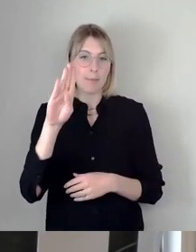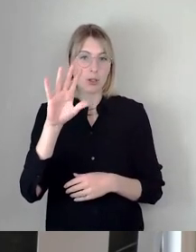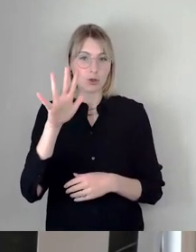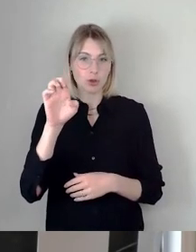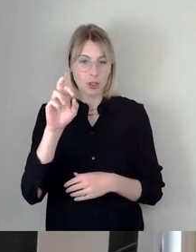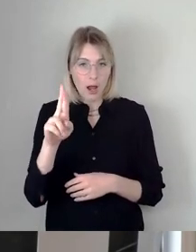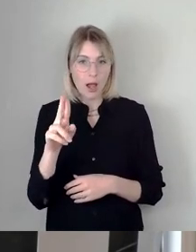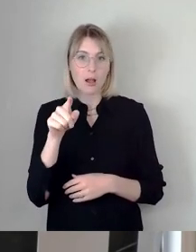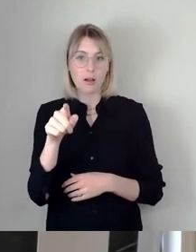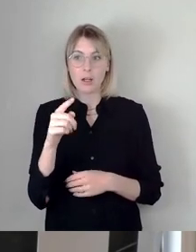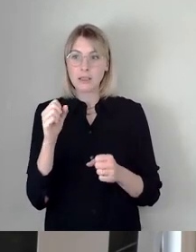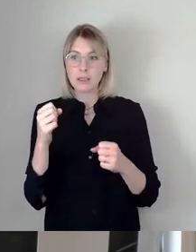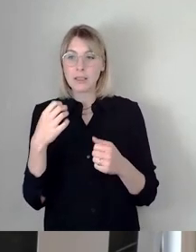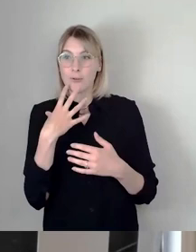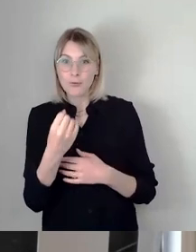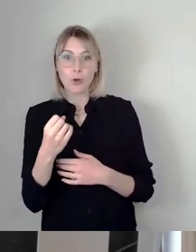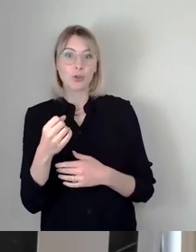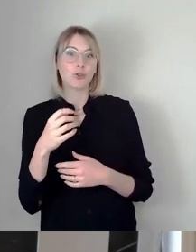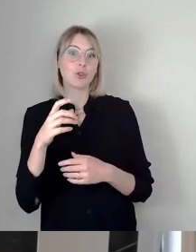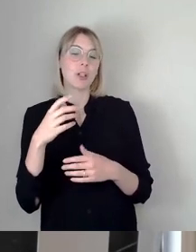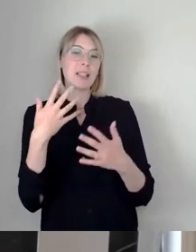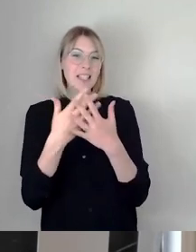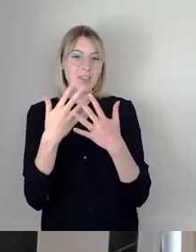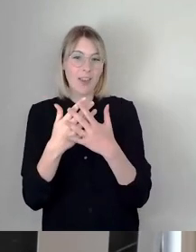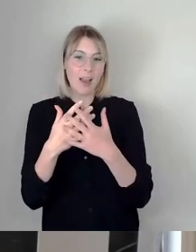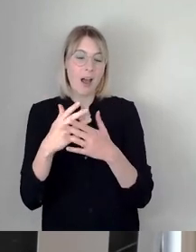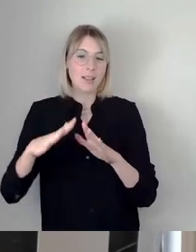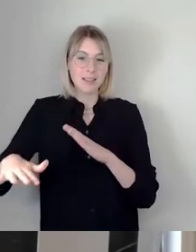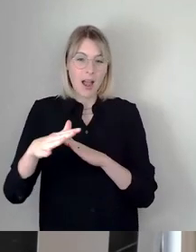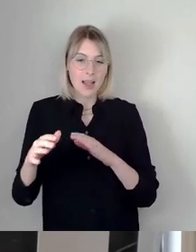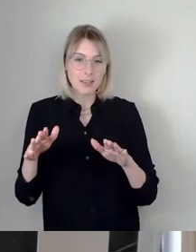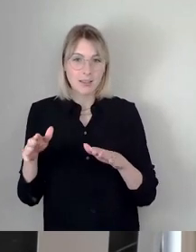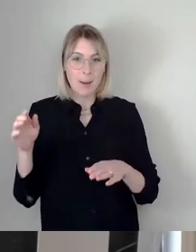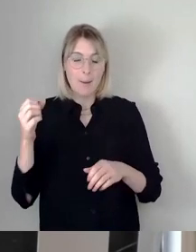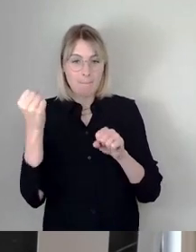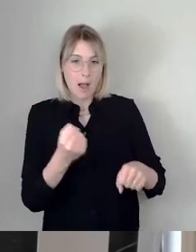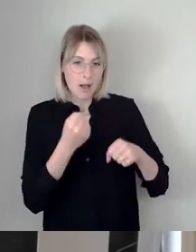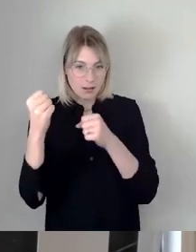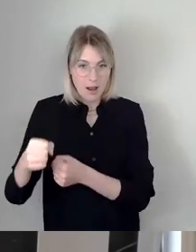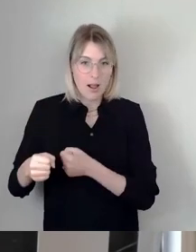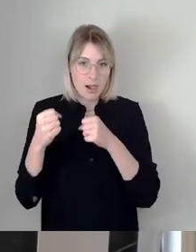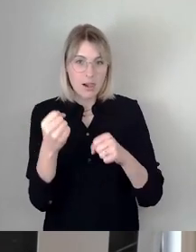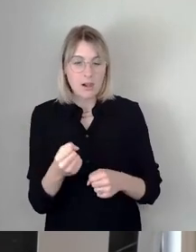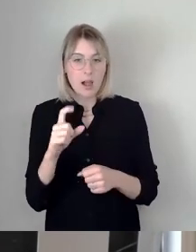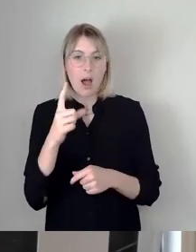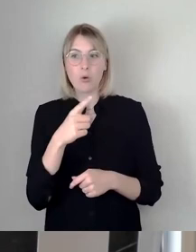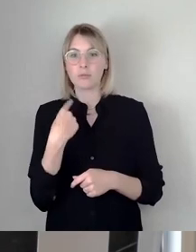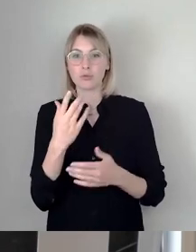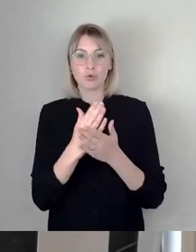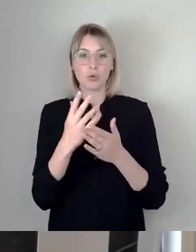Zwingerteich endlich mal paddeln darf. Wir im Spurtausschuss haben ja das Konzept vorgestellt bekommen,